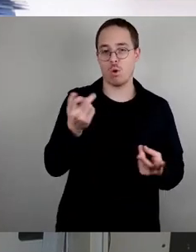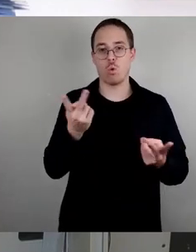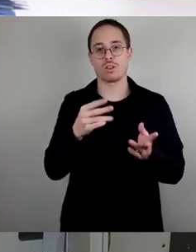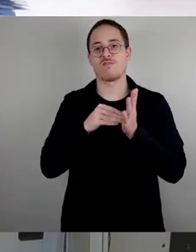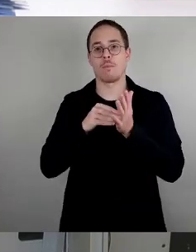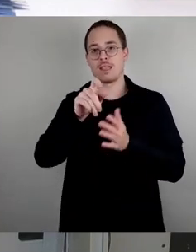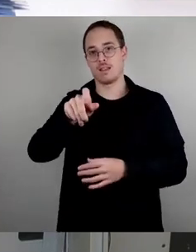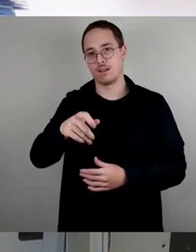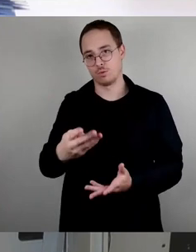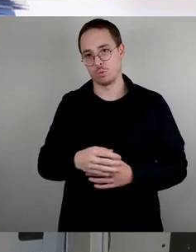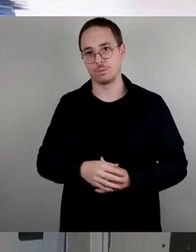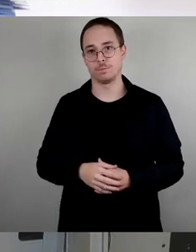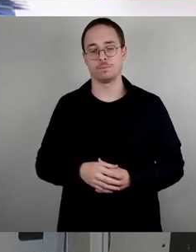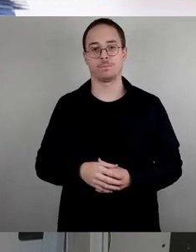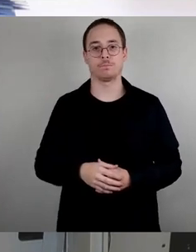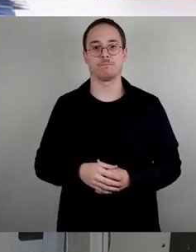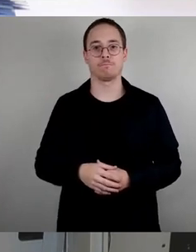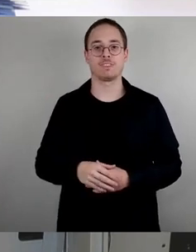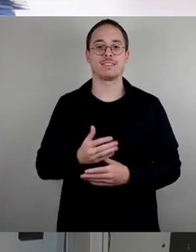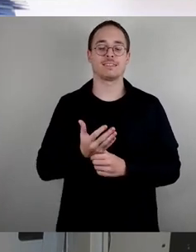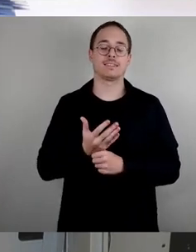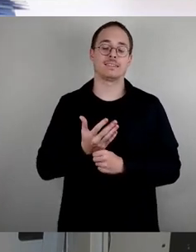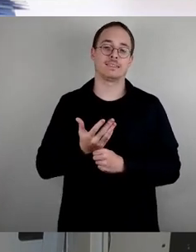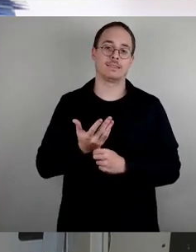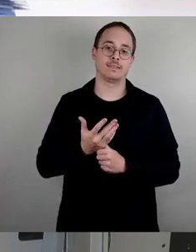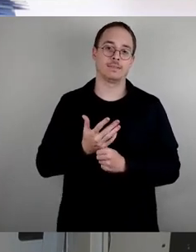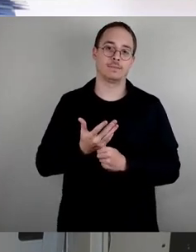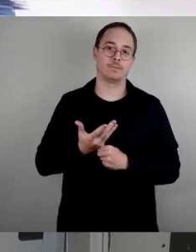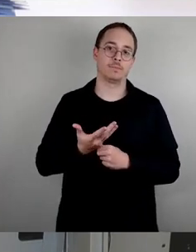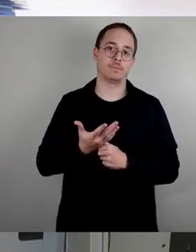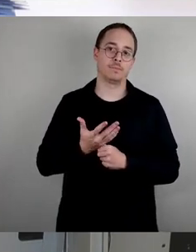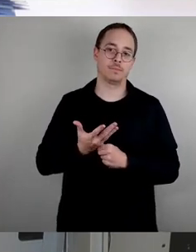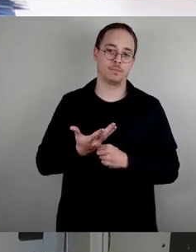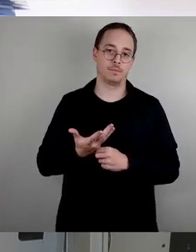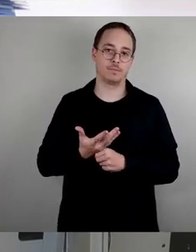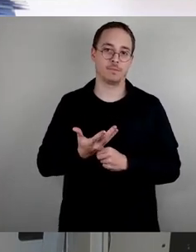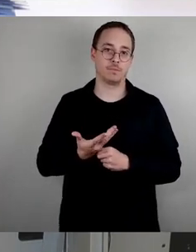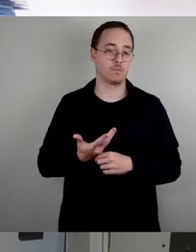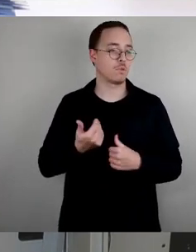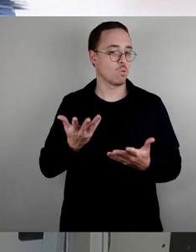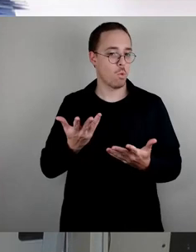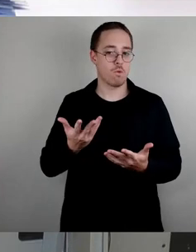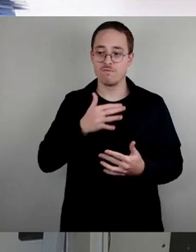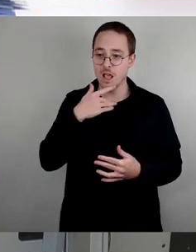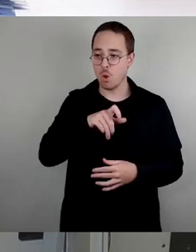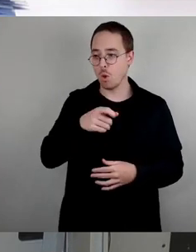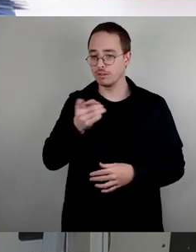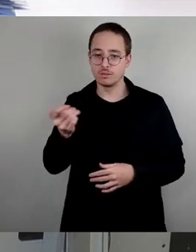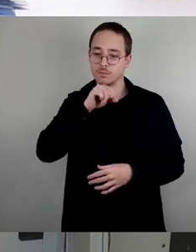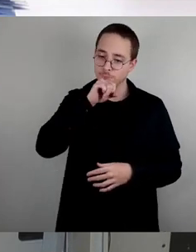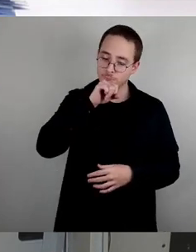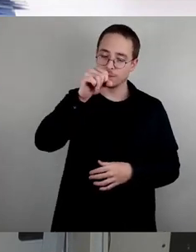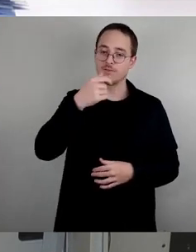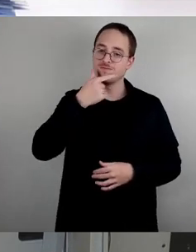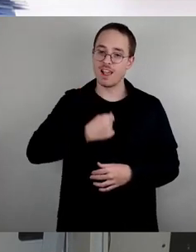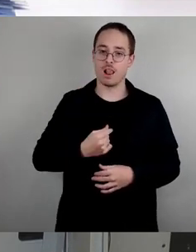Das tradierte Wohnkonzept, eine feste Wohnung, diese möglichst dauerhaft, mag für viele Menschen die bevorzugte Option sein. Aber es gibt eben genug